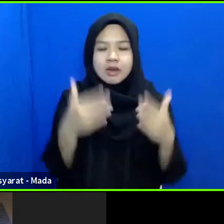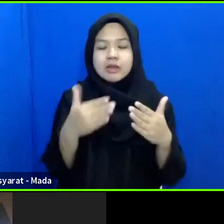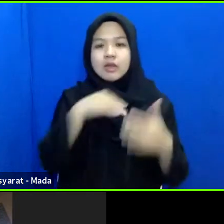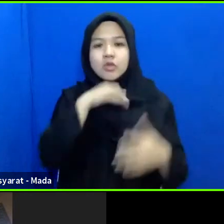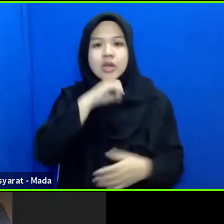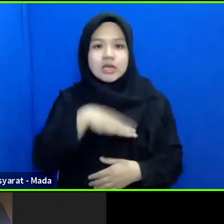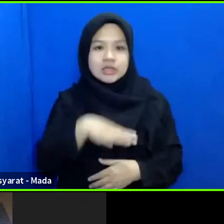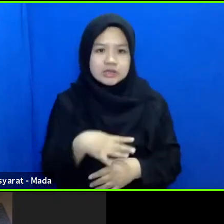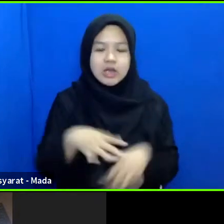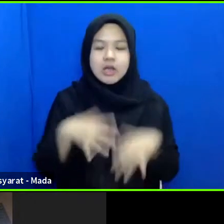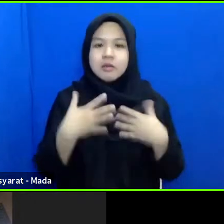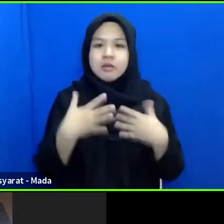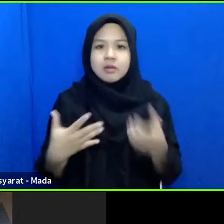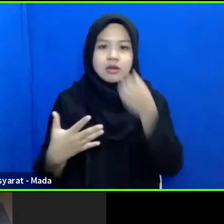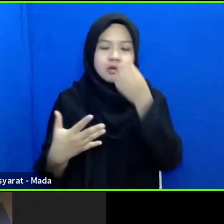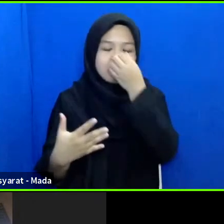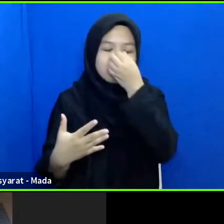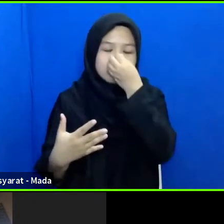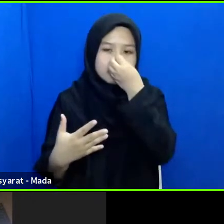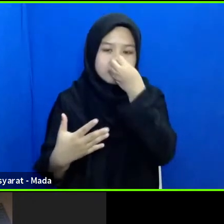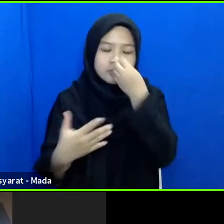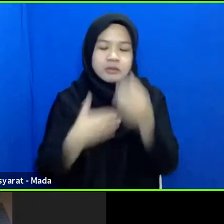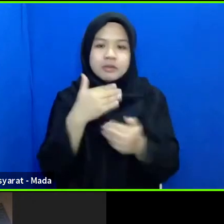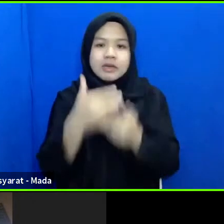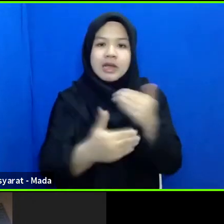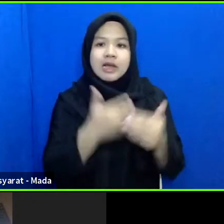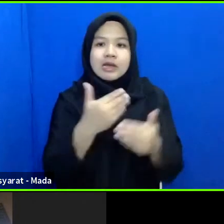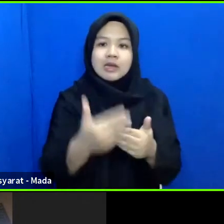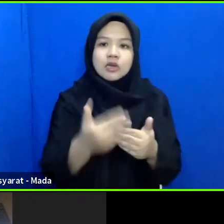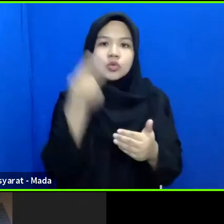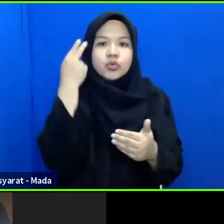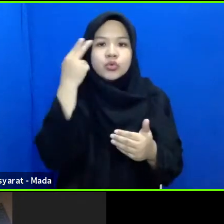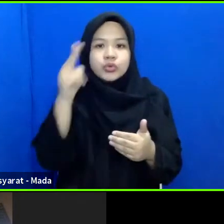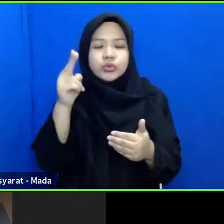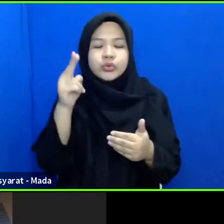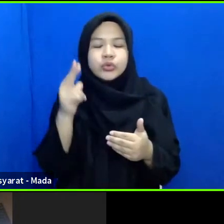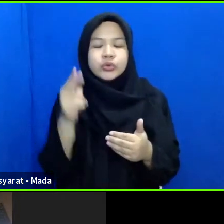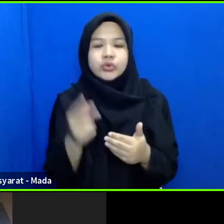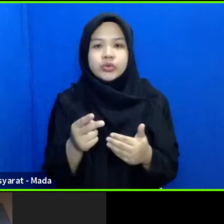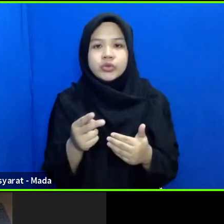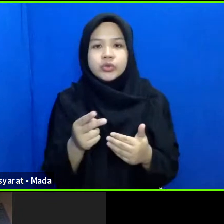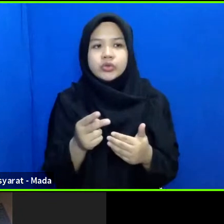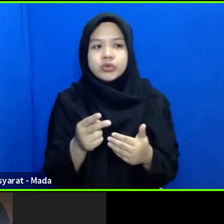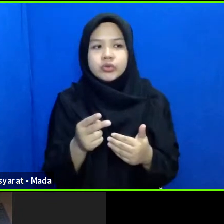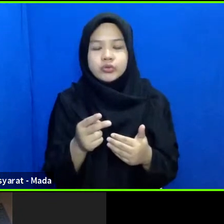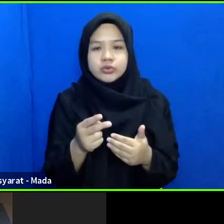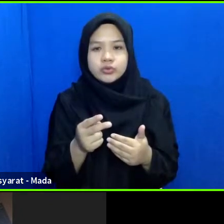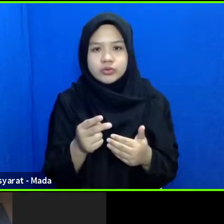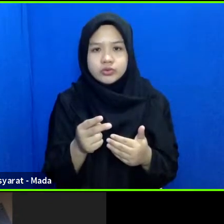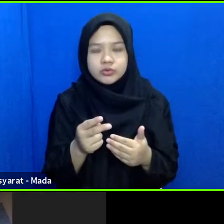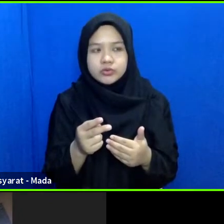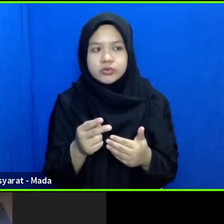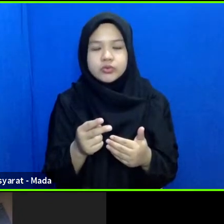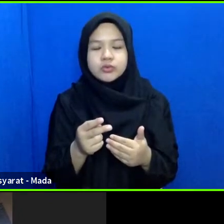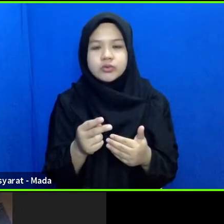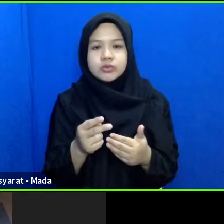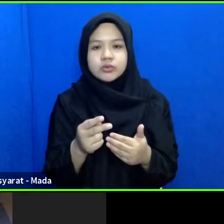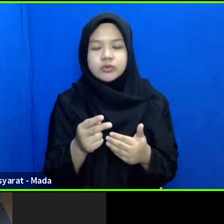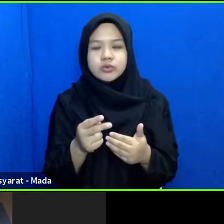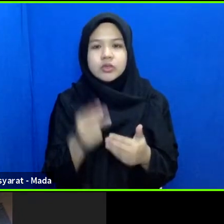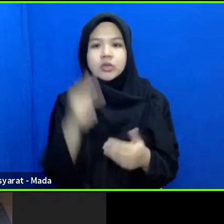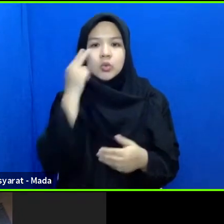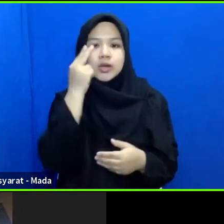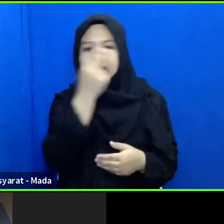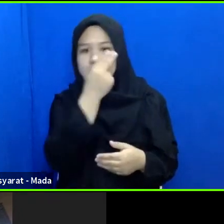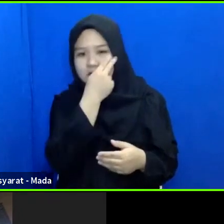usia bagaimana untuk apa untuk apa mohon maaf dari yang tunanya